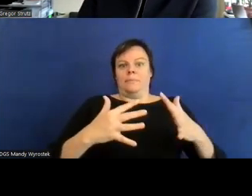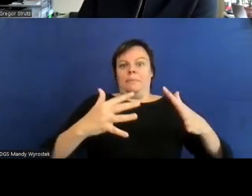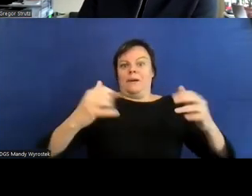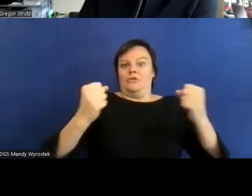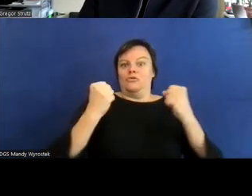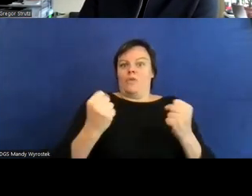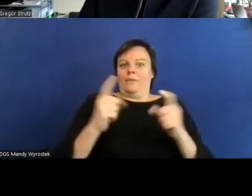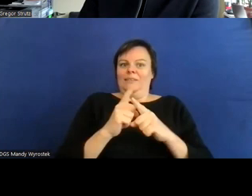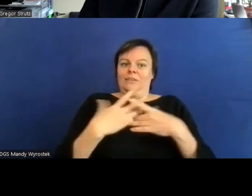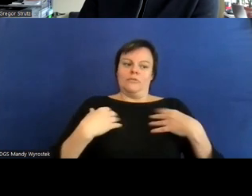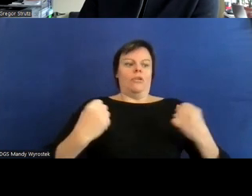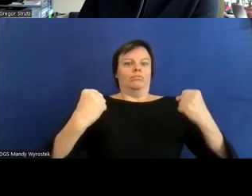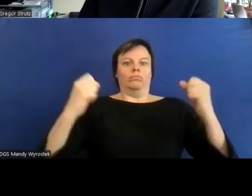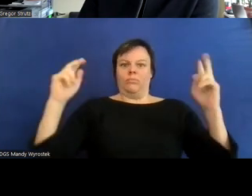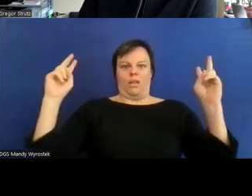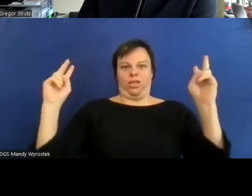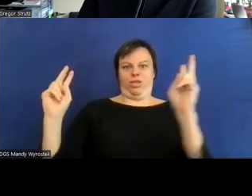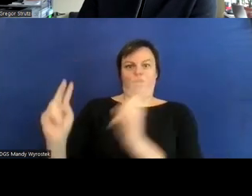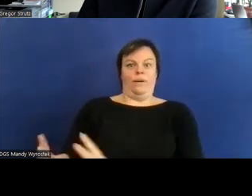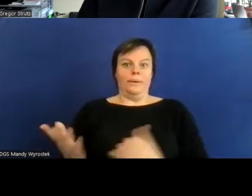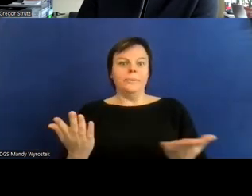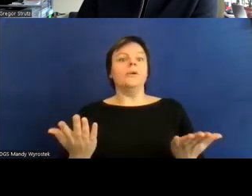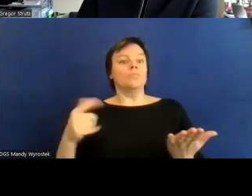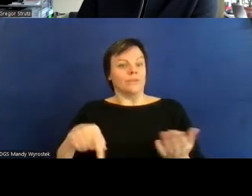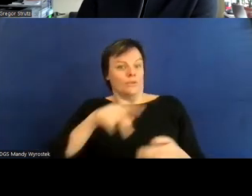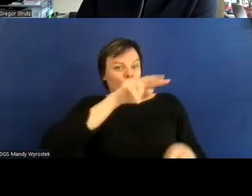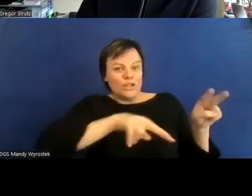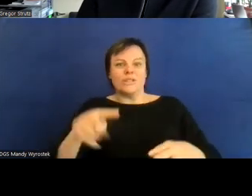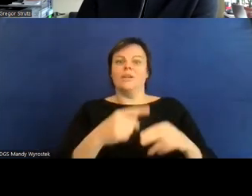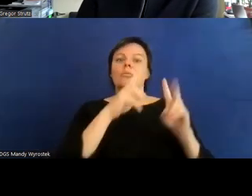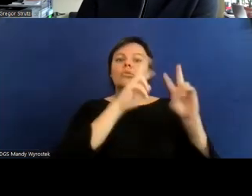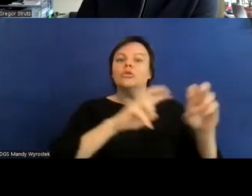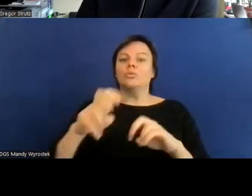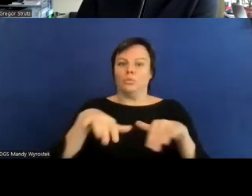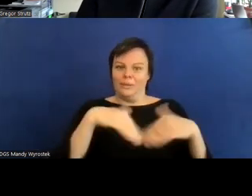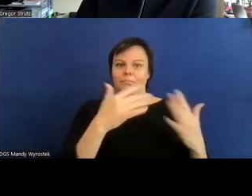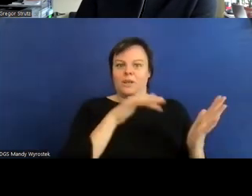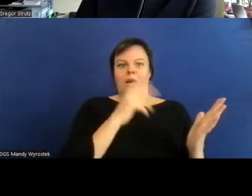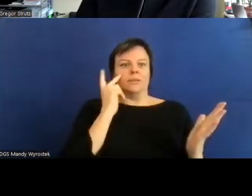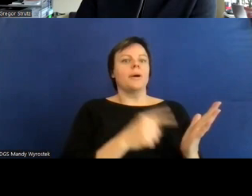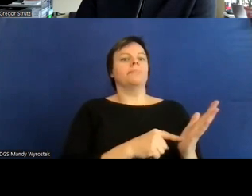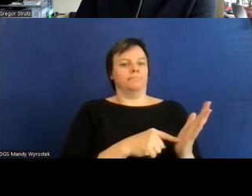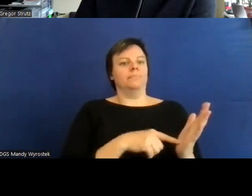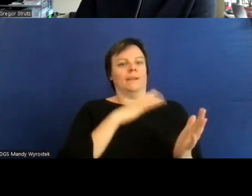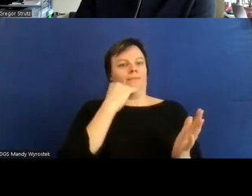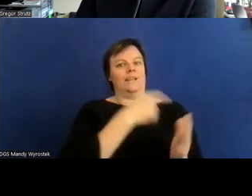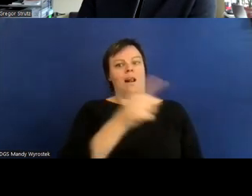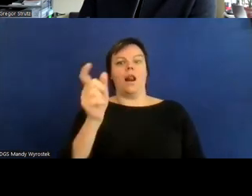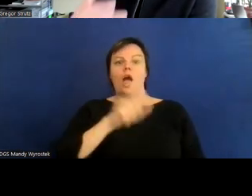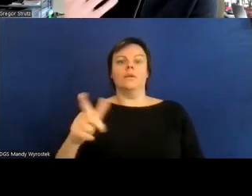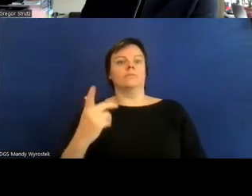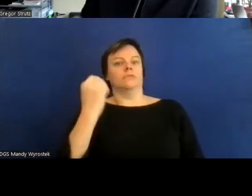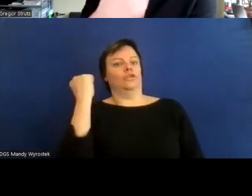leute die stigmatisierung scheuen angst davor haben ausgegrenzt zu werden und eben genau deshalb sich gar nicht